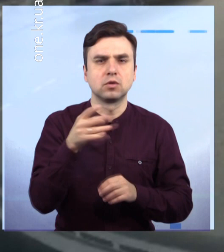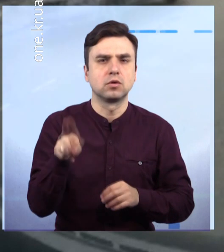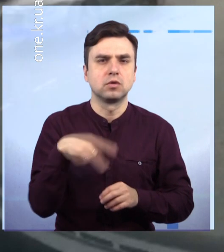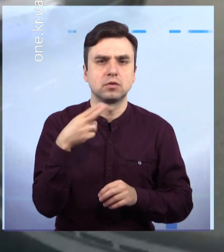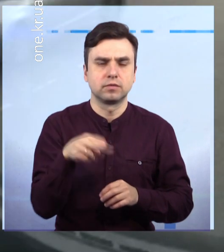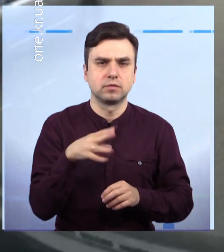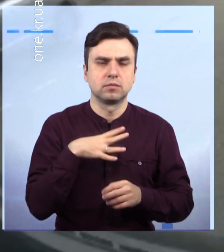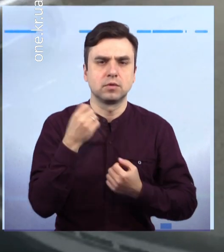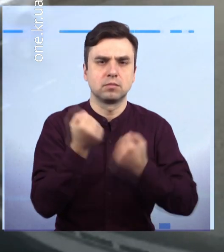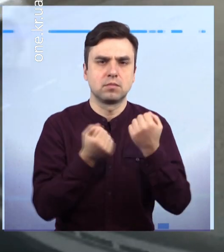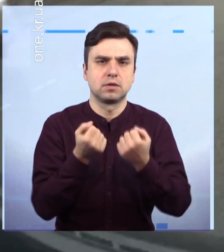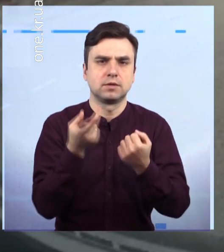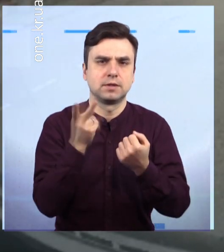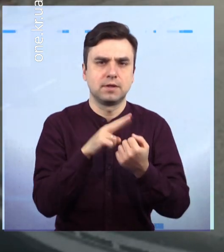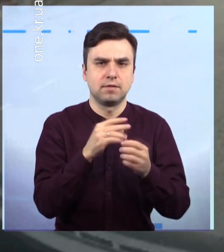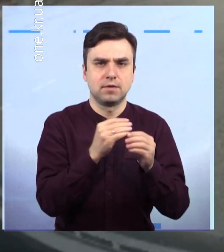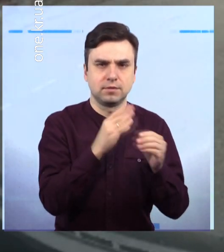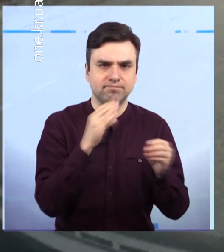Уй-ой-ой-ой-ой-ой-ой!